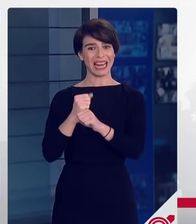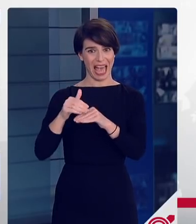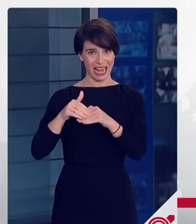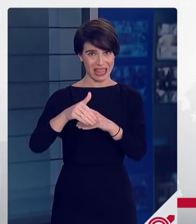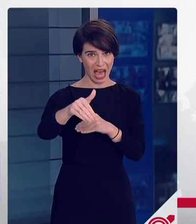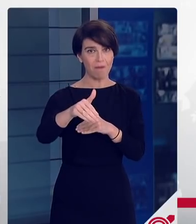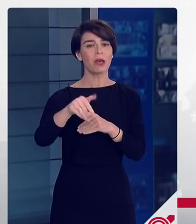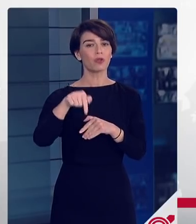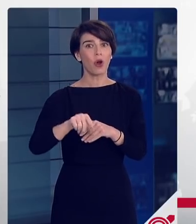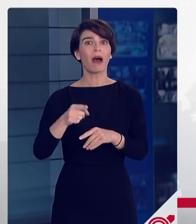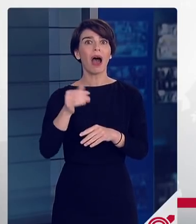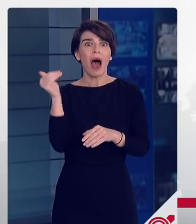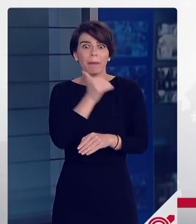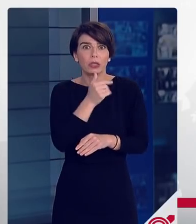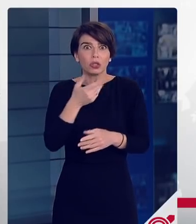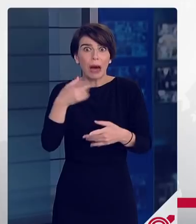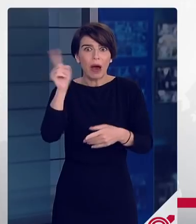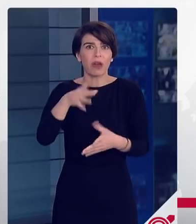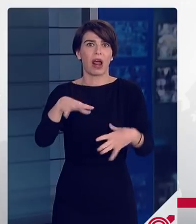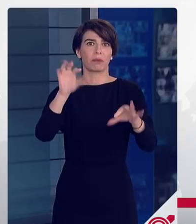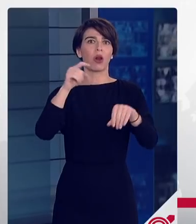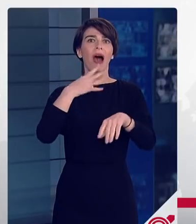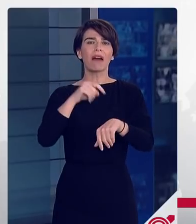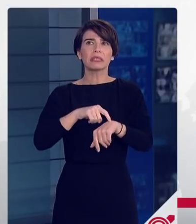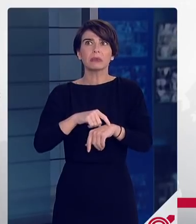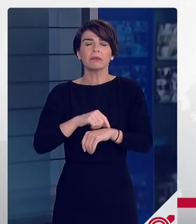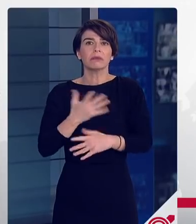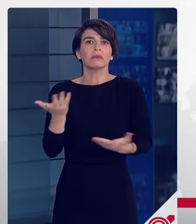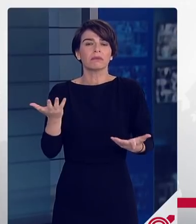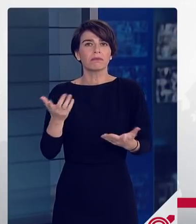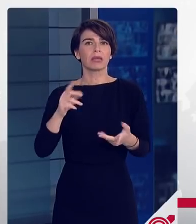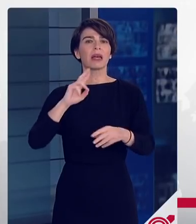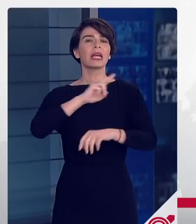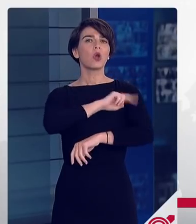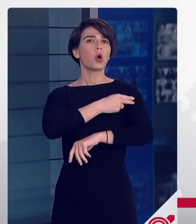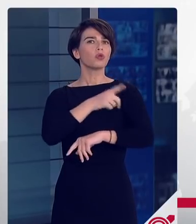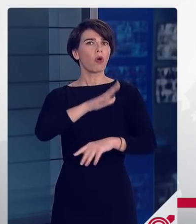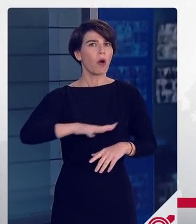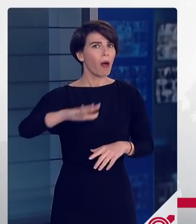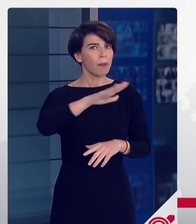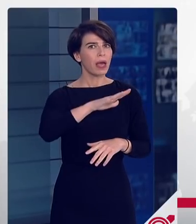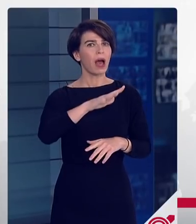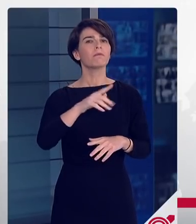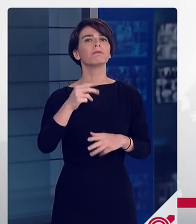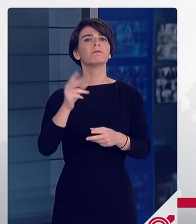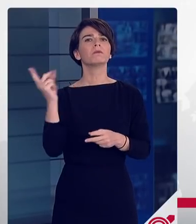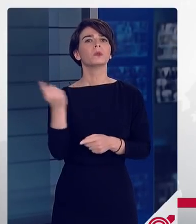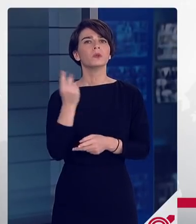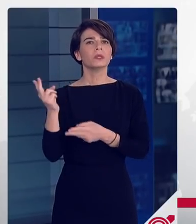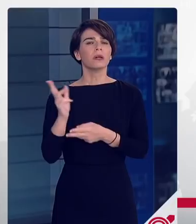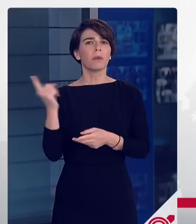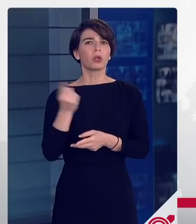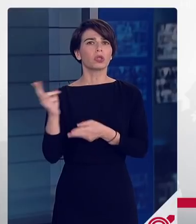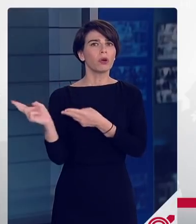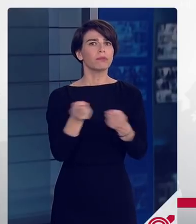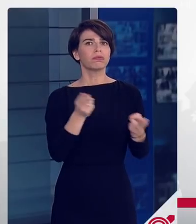να ξεκινήσουν από τώρα. Η κατάσταση αυτή τη στιγμή είναι ότι στο εθνικό μας σύστημα υγείας, κατά βάση νοσηλεύονται οι συμπολίτες μας,